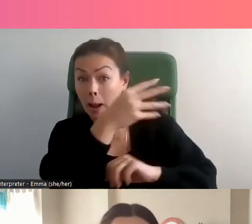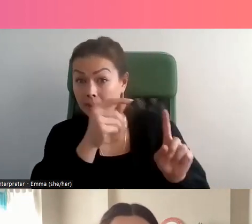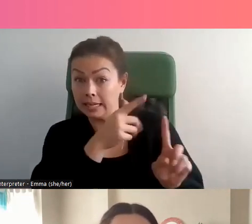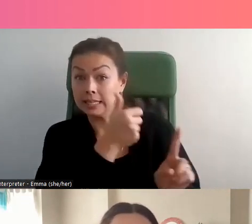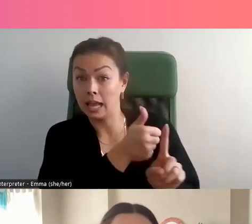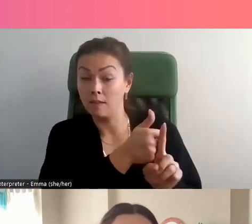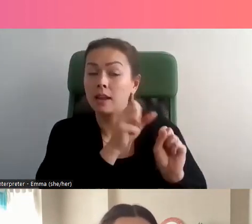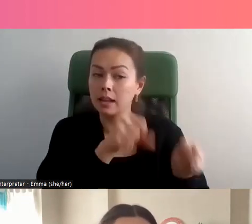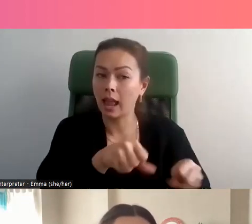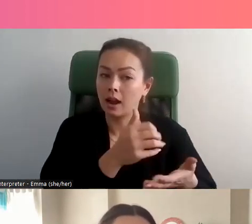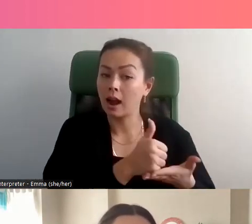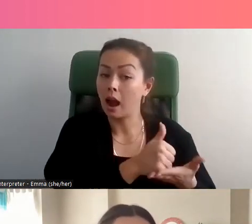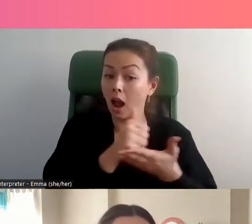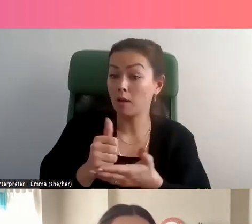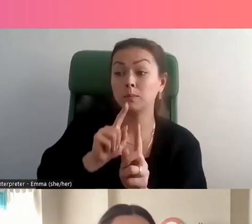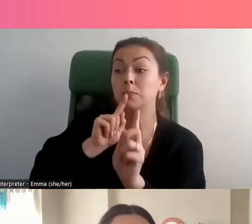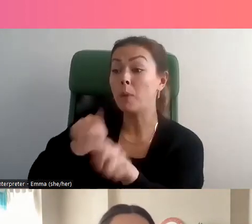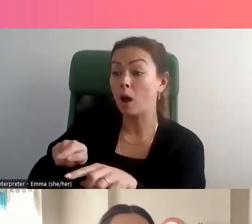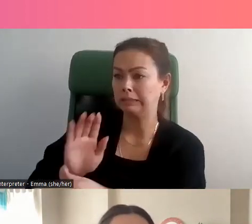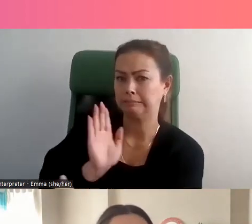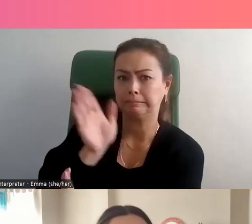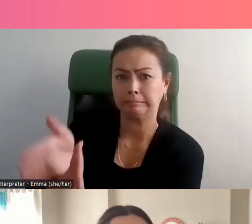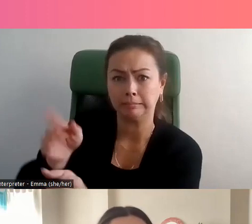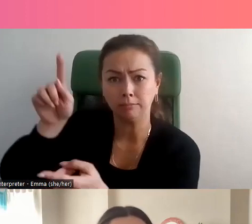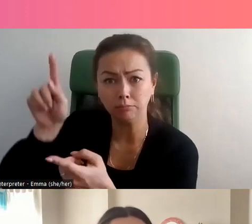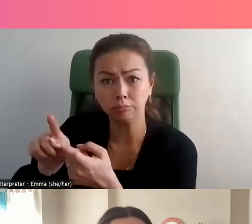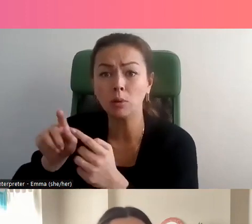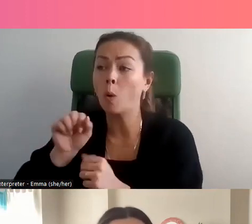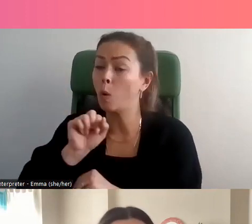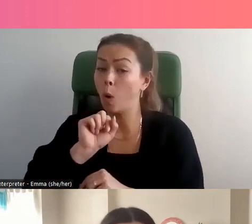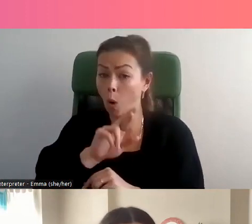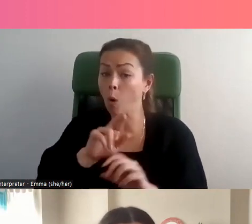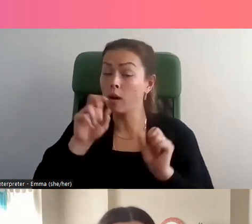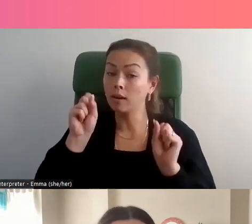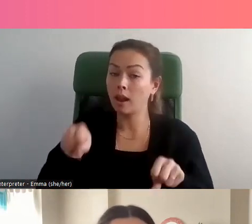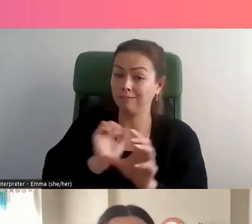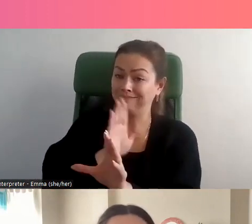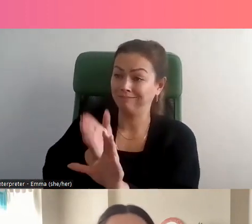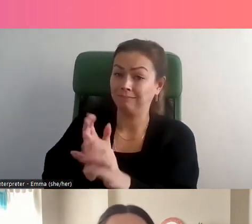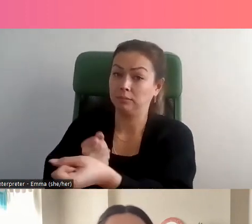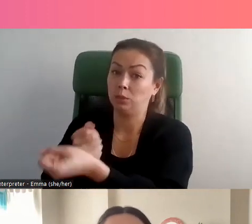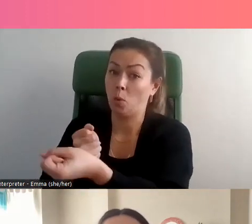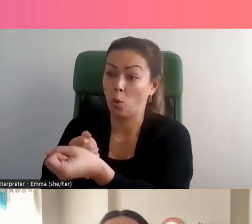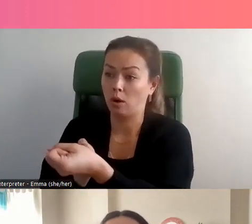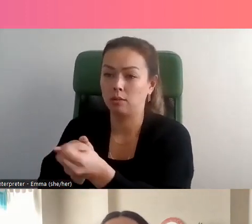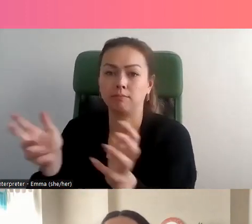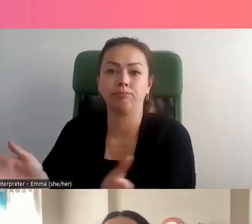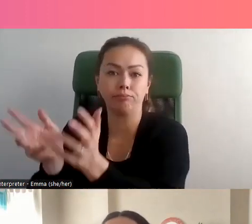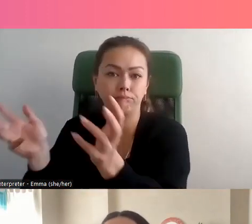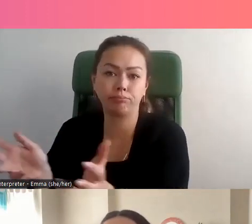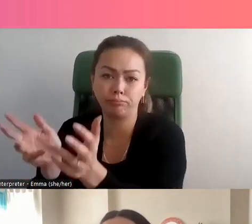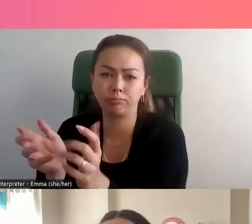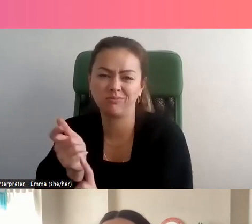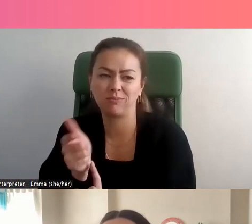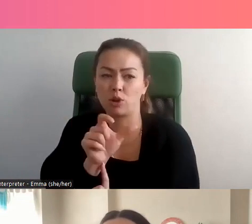faciliter le préjudice et peuvent aussi aider à répondre aux préjudices. Alors, Chris en parlera davantage tantôt. Nous